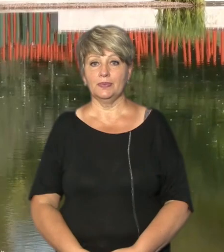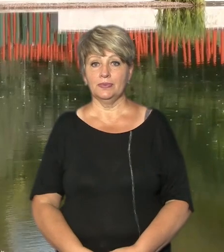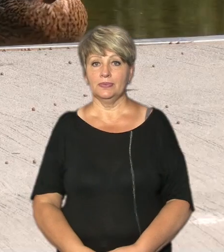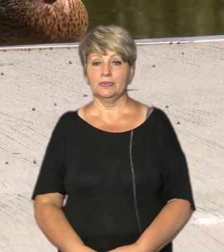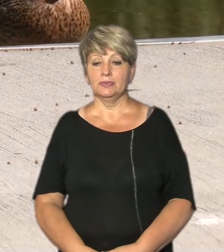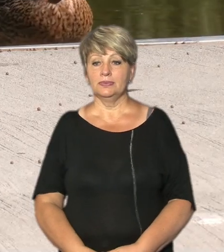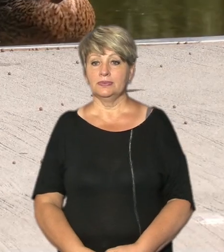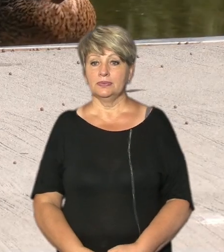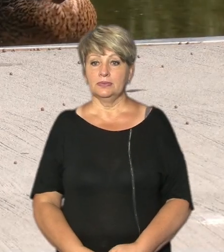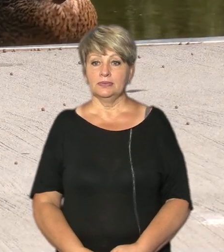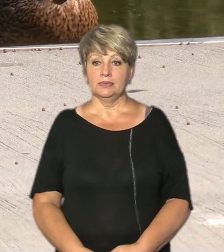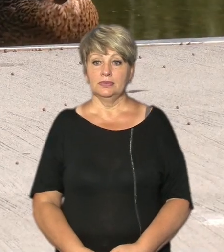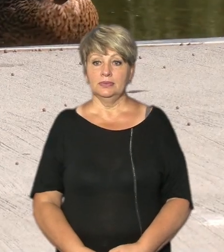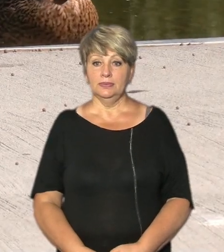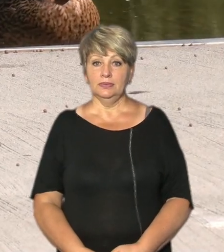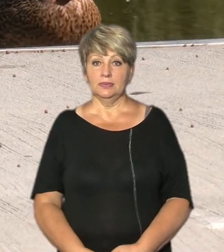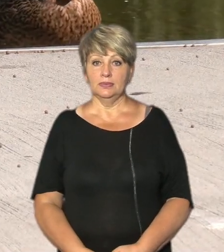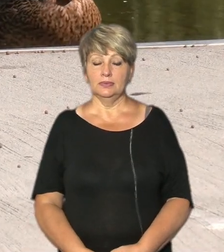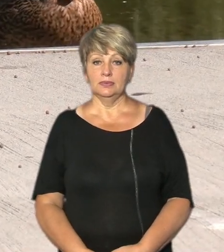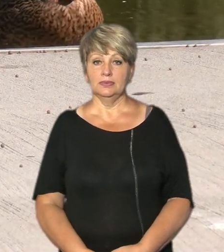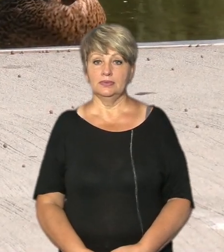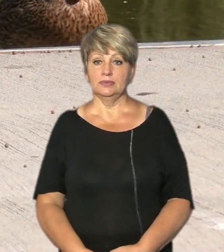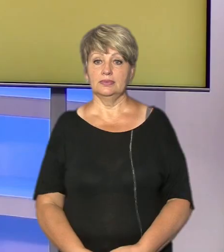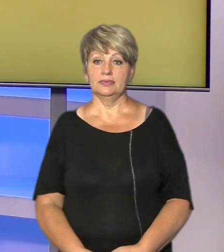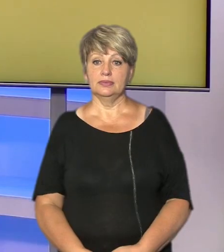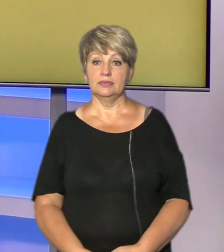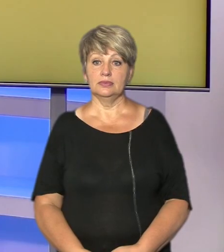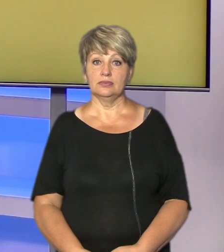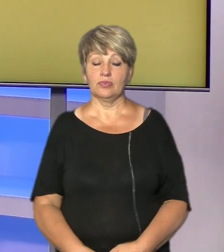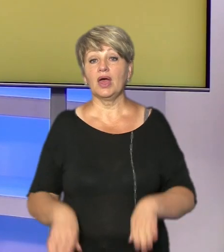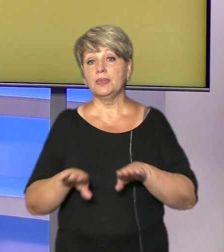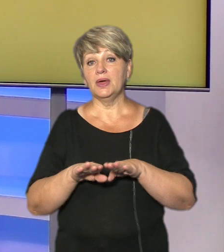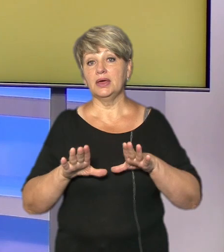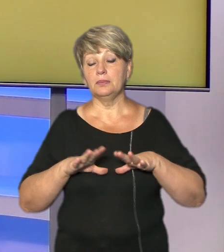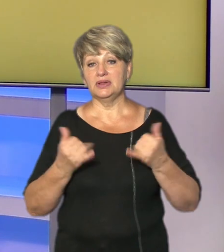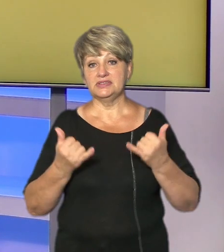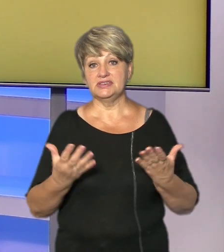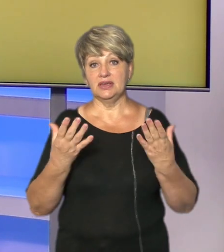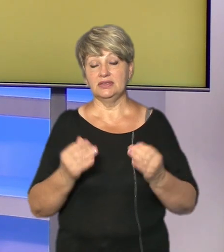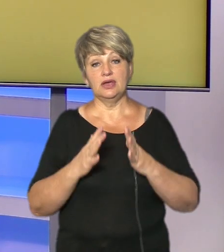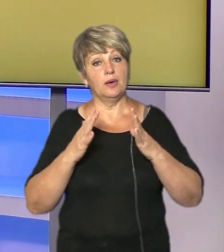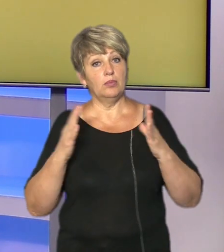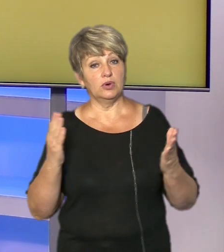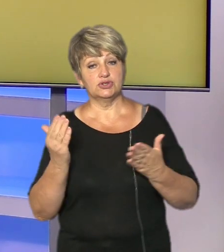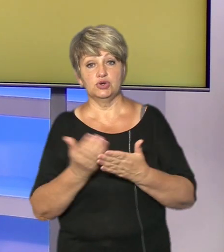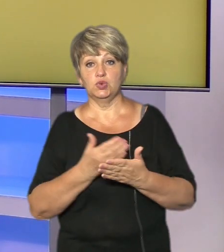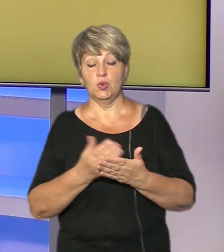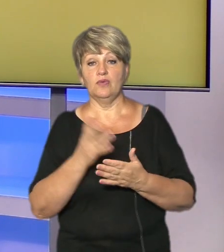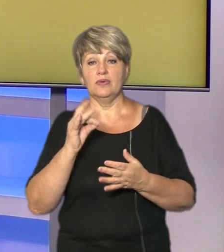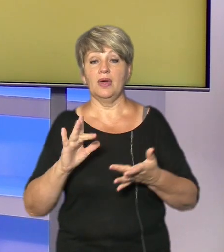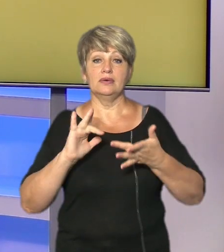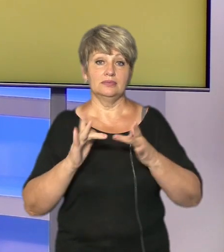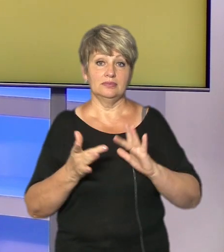Олександр Кулик, новини на Суспільному, Черкаси Таким був цей день, більше новин на сайті Суспільного та у